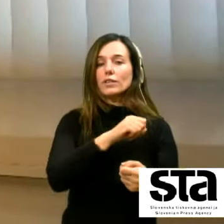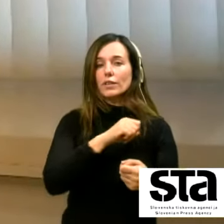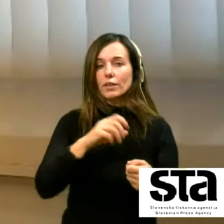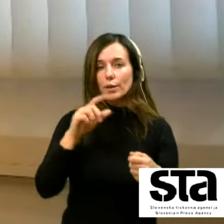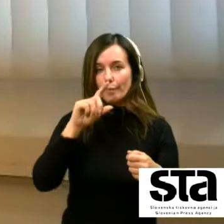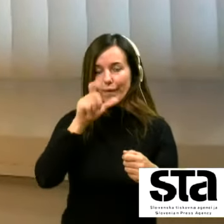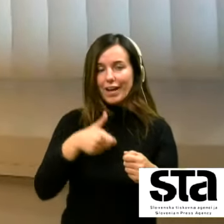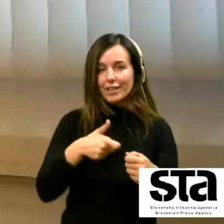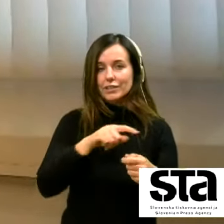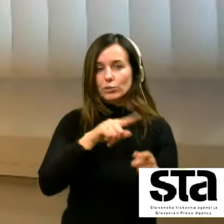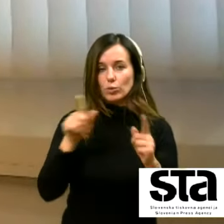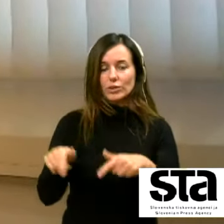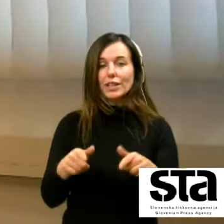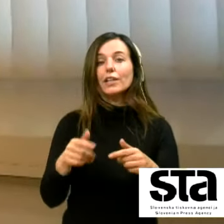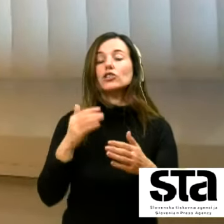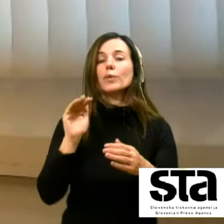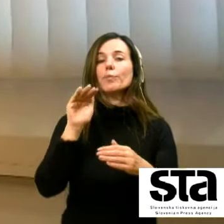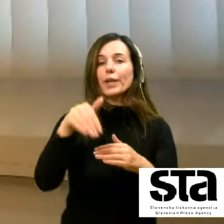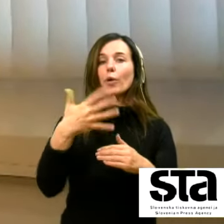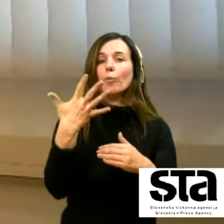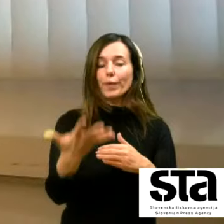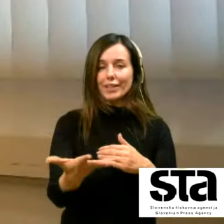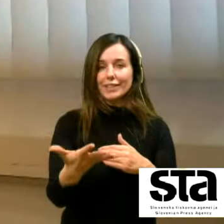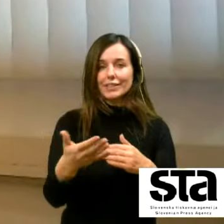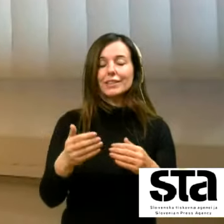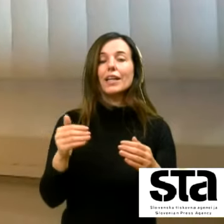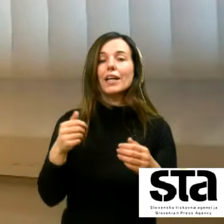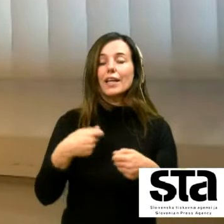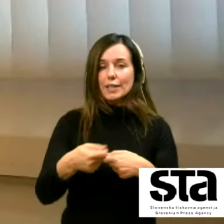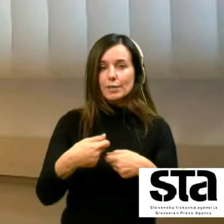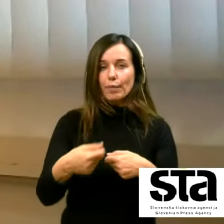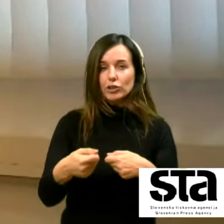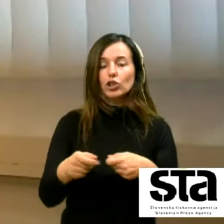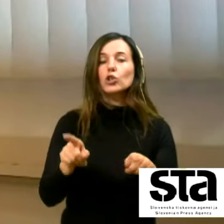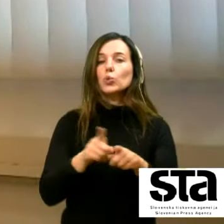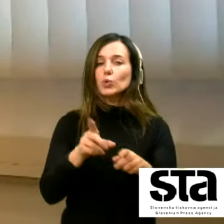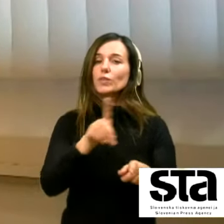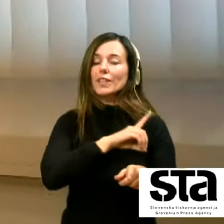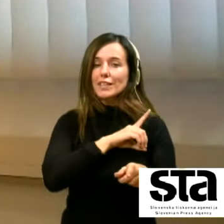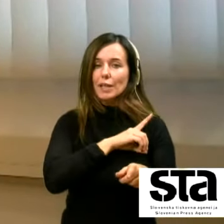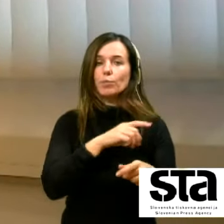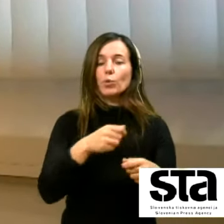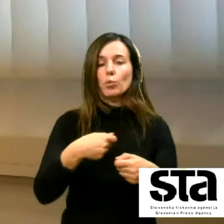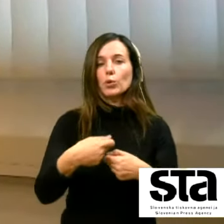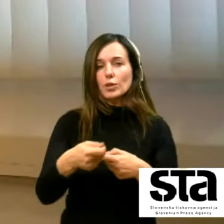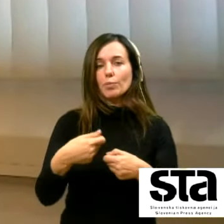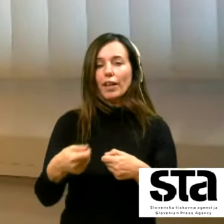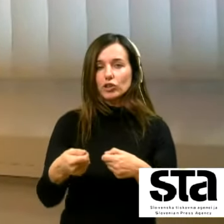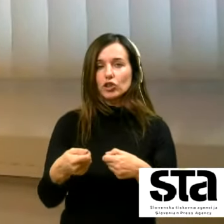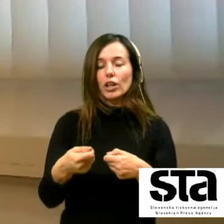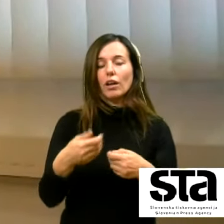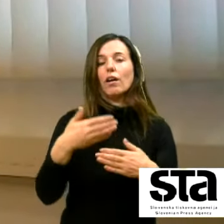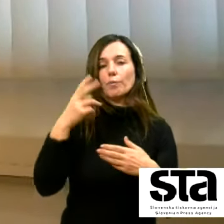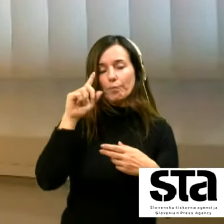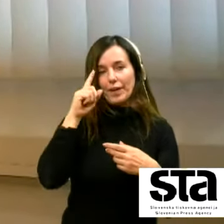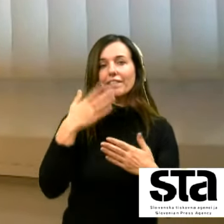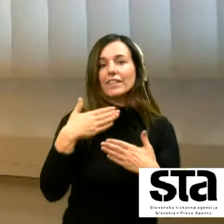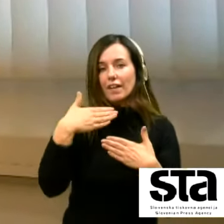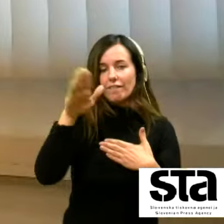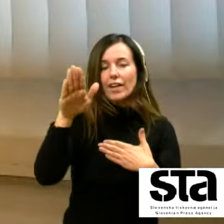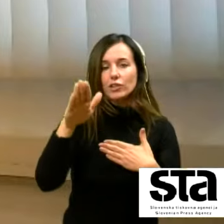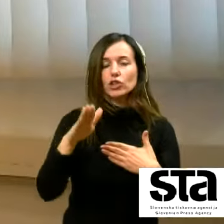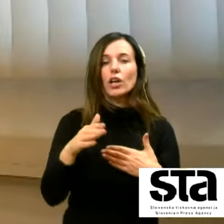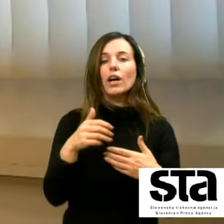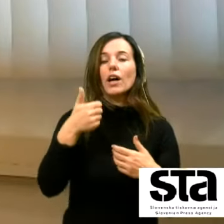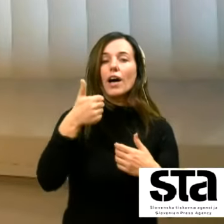že preko 50 izplačil tudi v mestu decembra predvidenih več izplačil tako smo